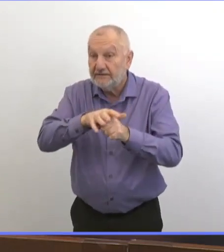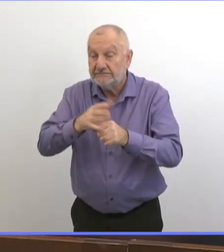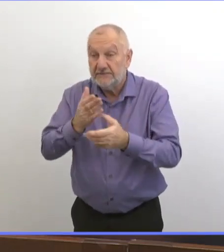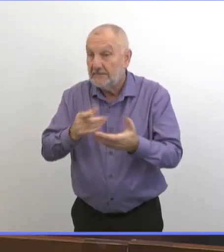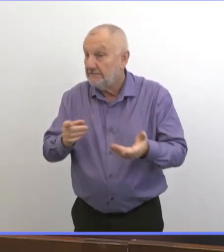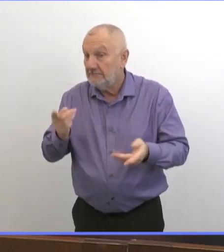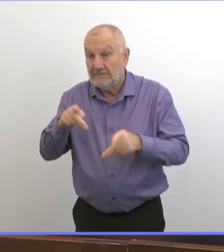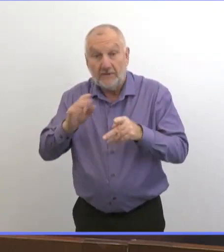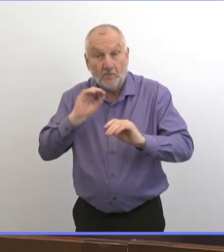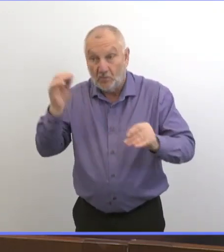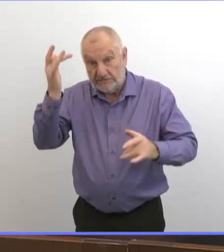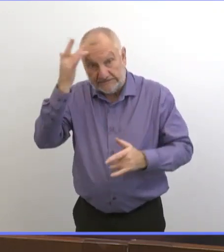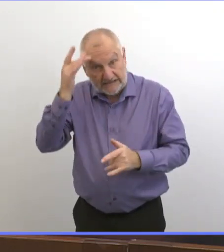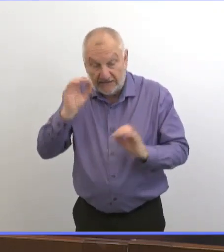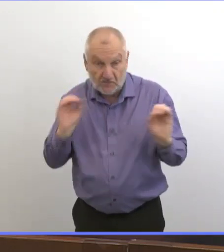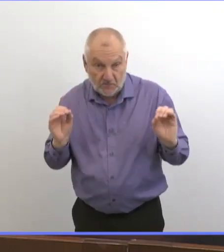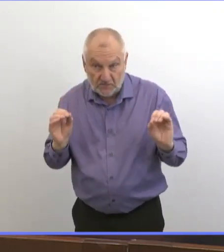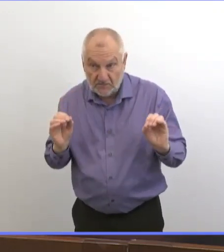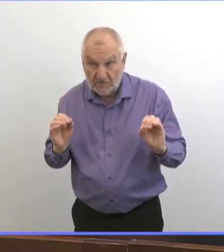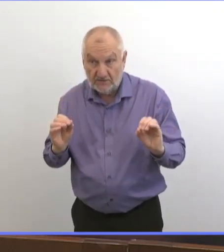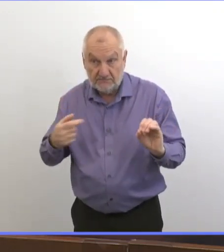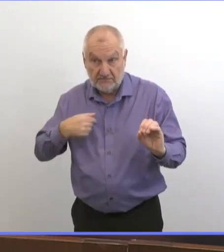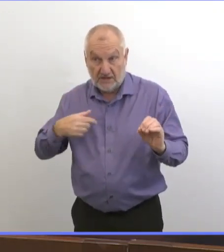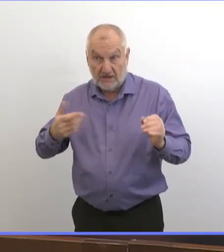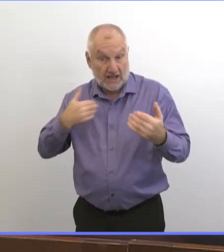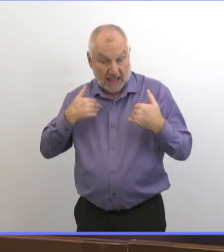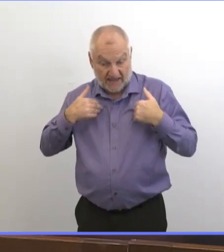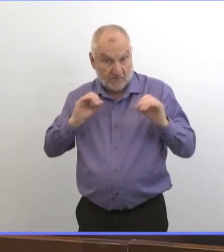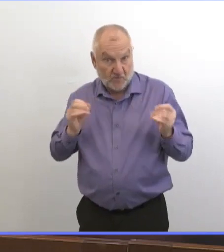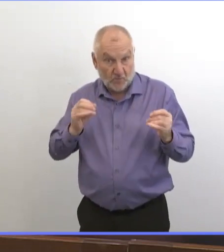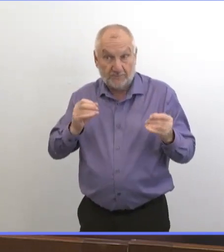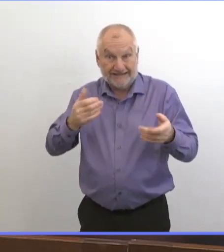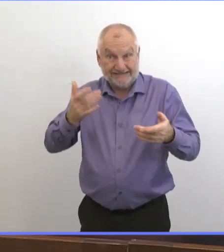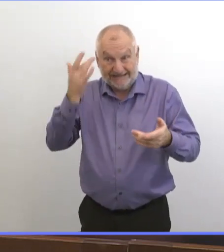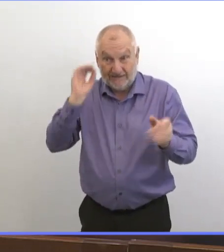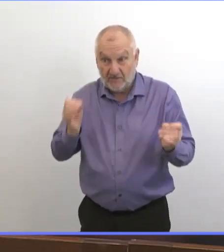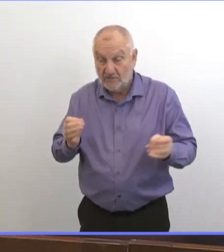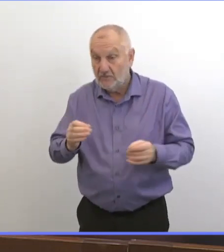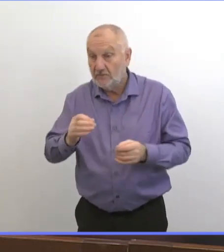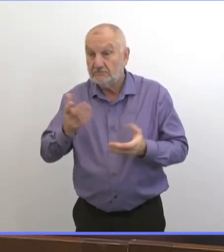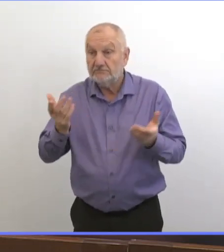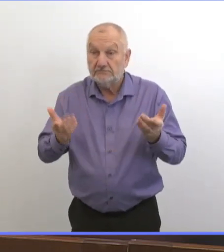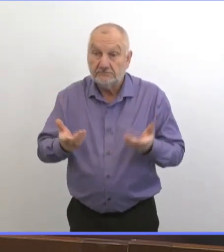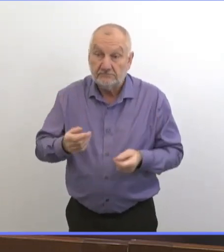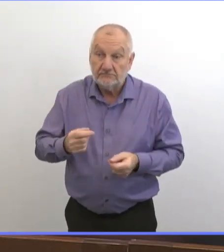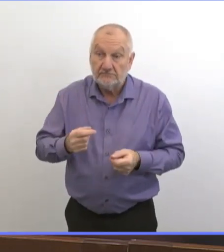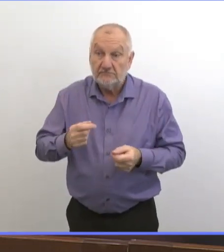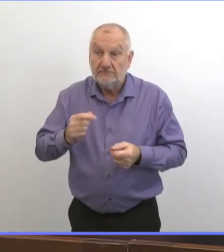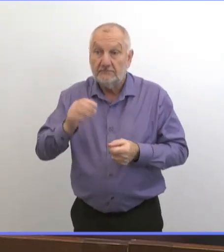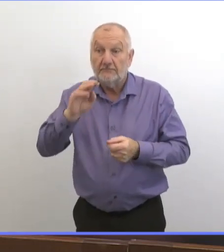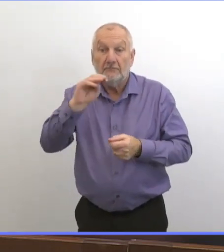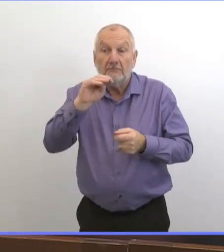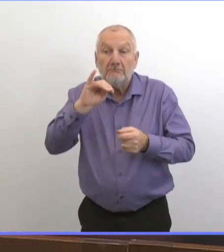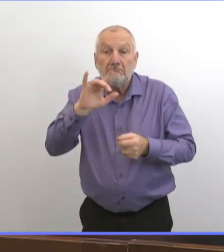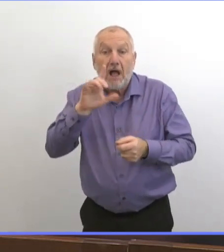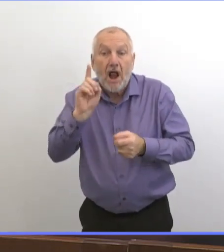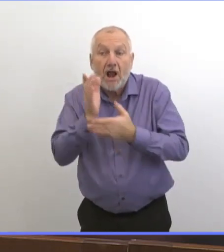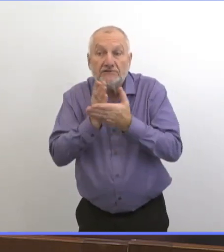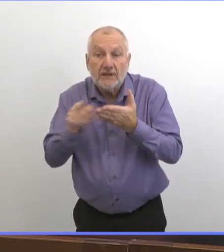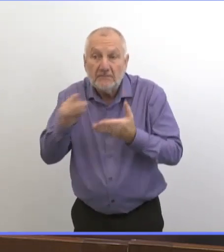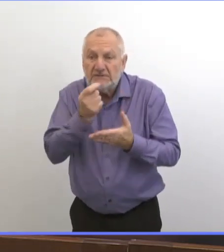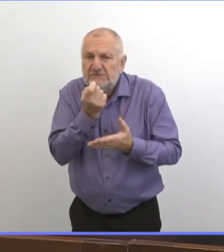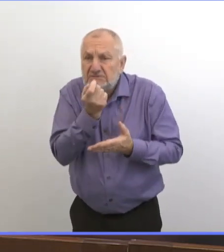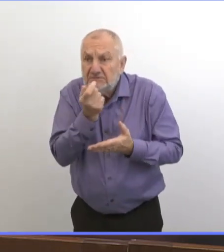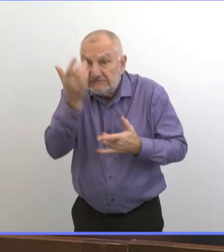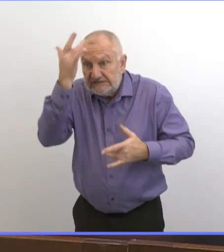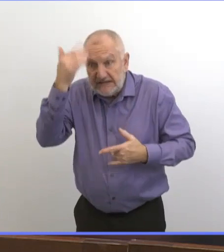de symptômes ou très peu. Ça va jusqu'à une détresse respiratoire très grave. Donc, on voit